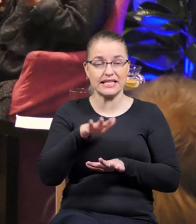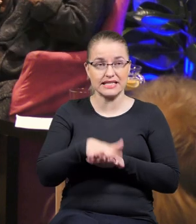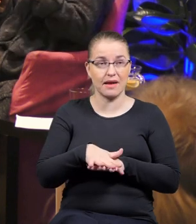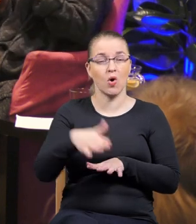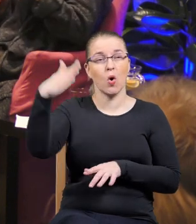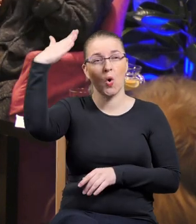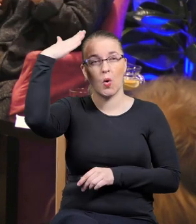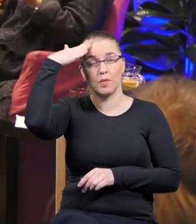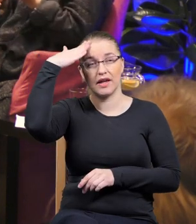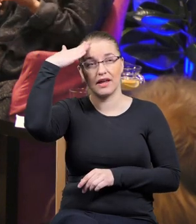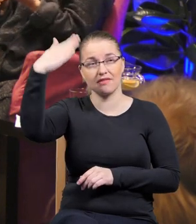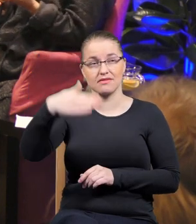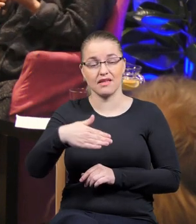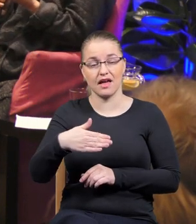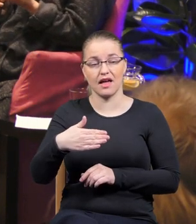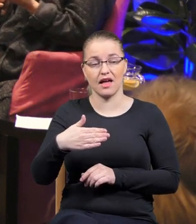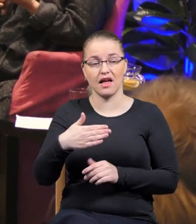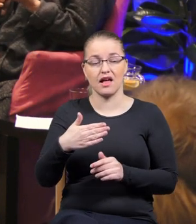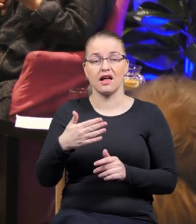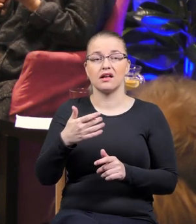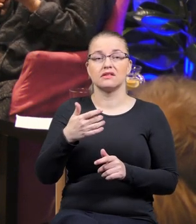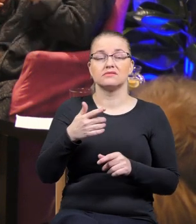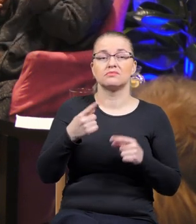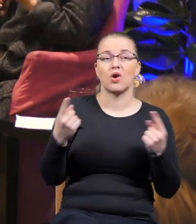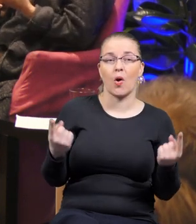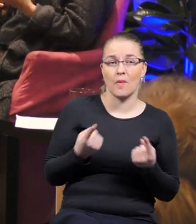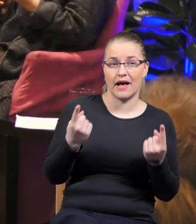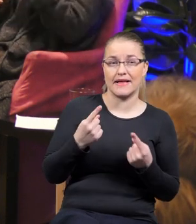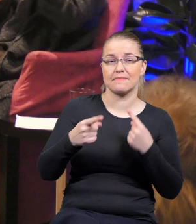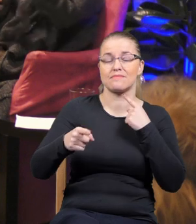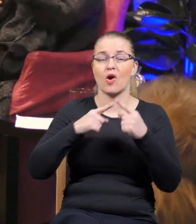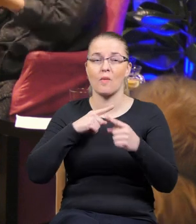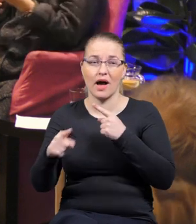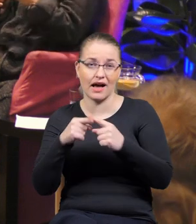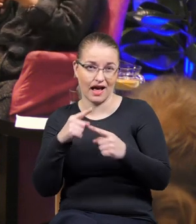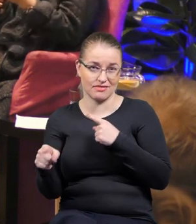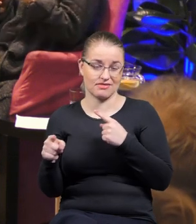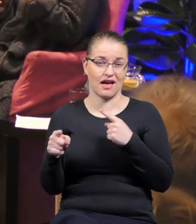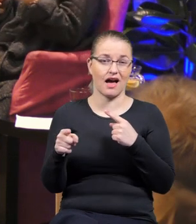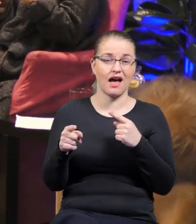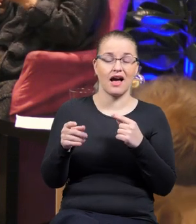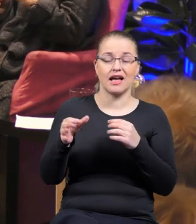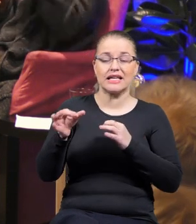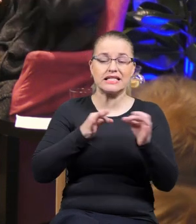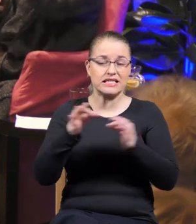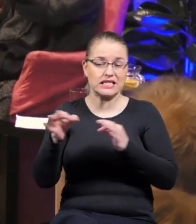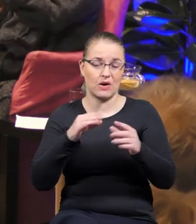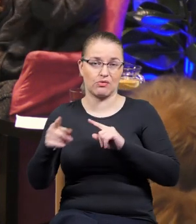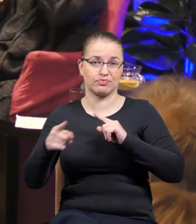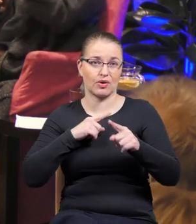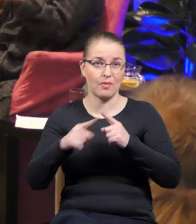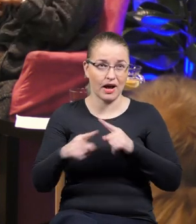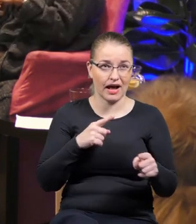umiejętnie posługuje się polityką historyczną, czy polityką jakąś kulturalną i